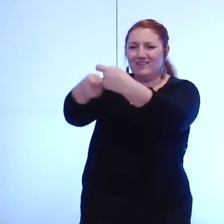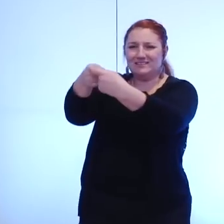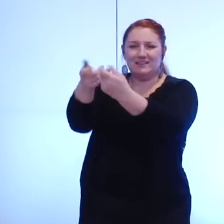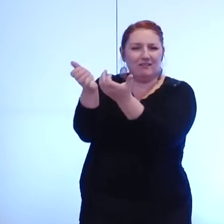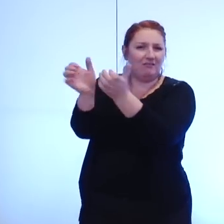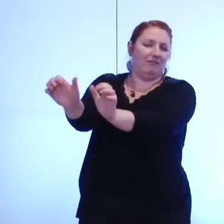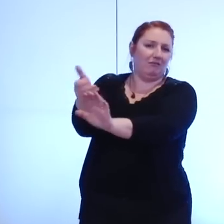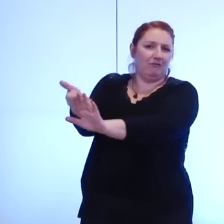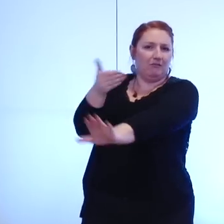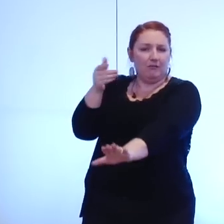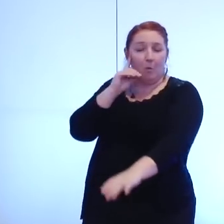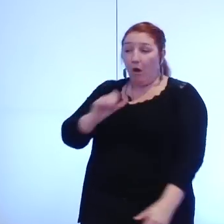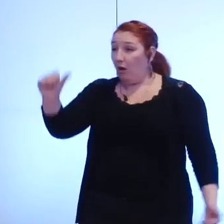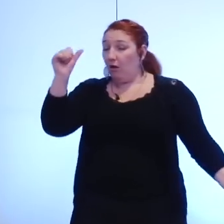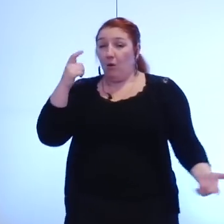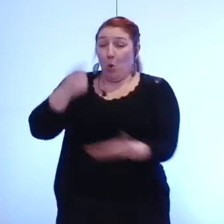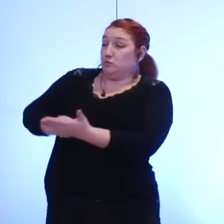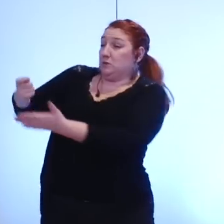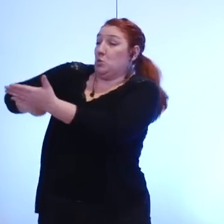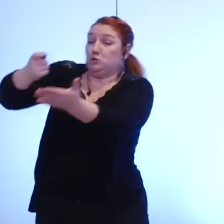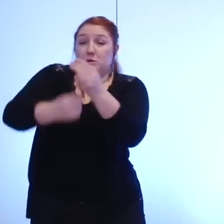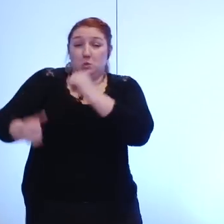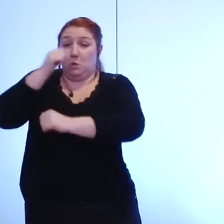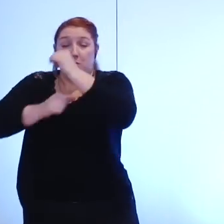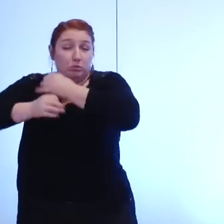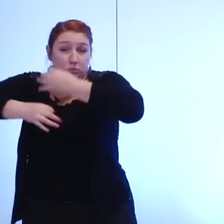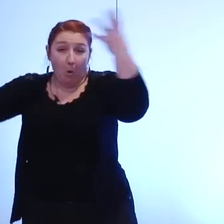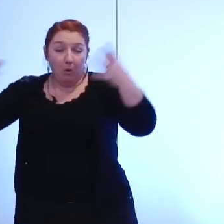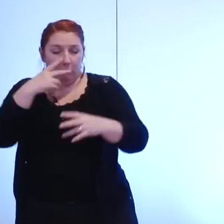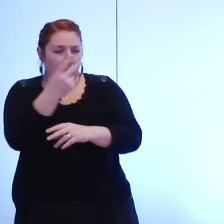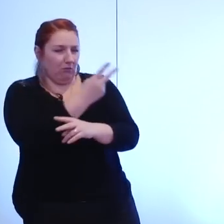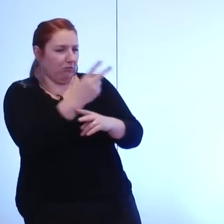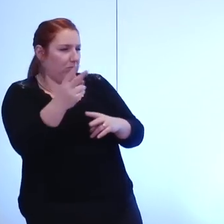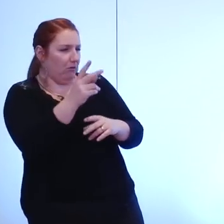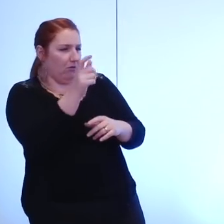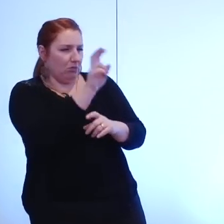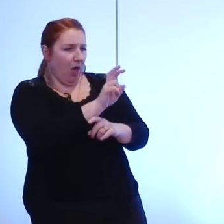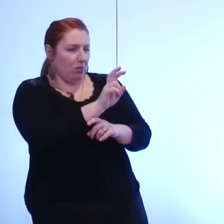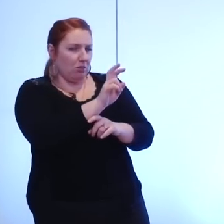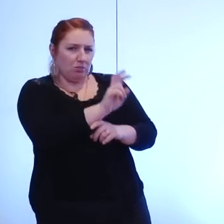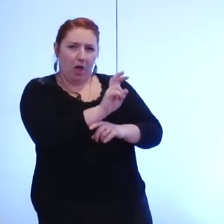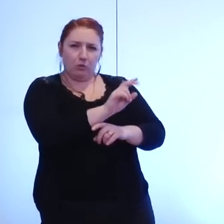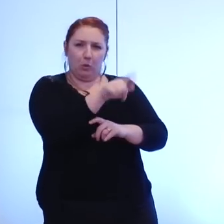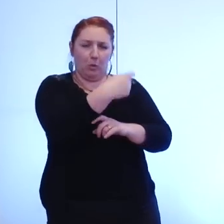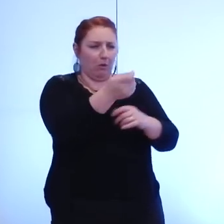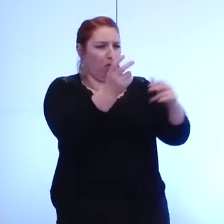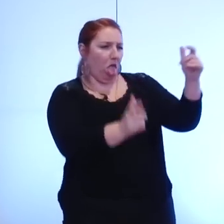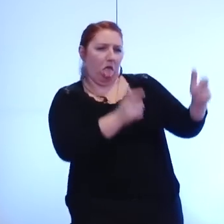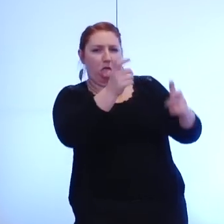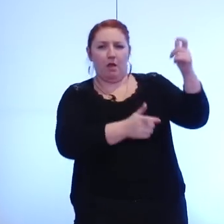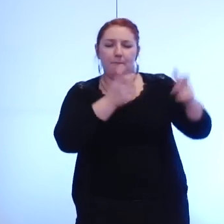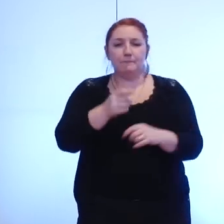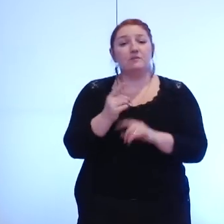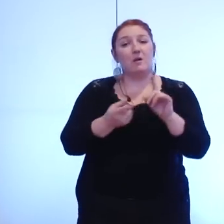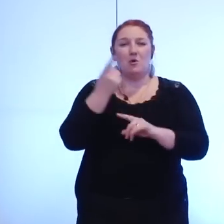surconsommation dangereuse pour notre environnement nous devons donc changer nos habitudes nous adapter et œuvrer à réduire nos consommations en énergie